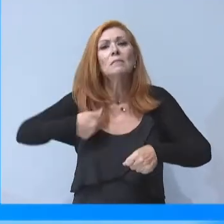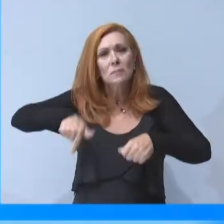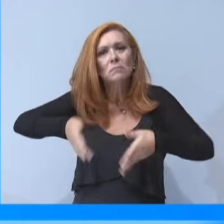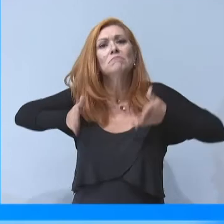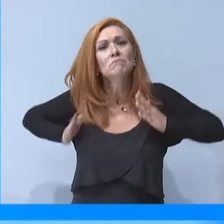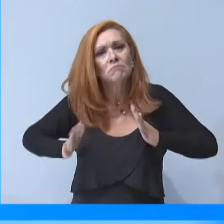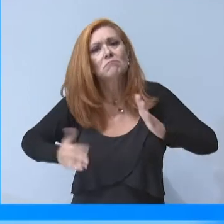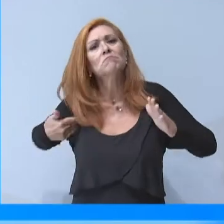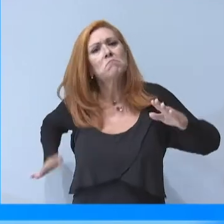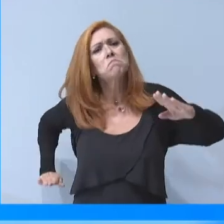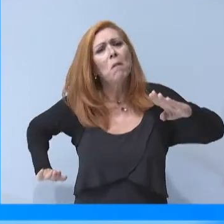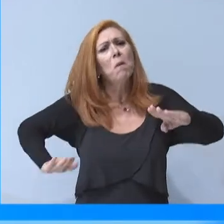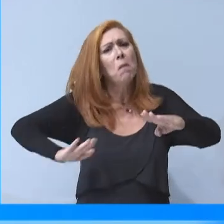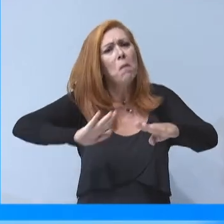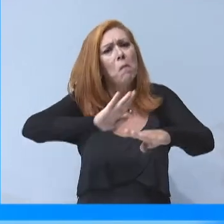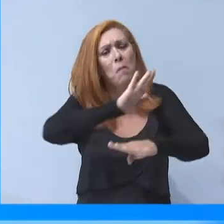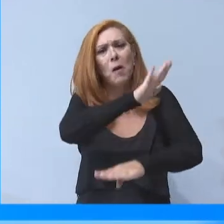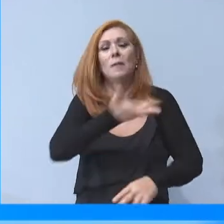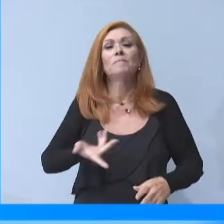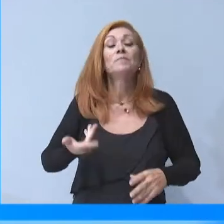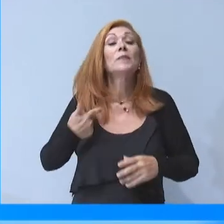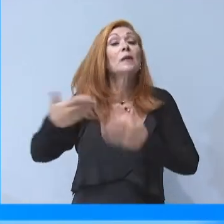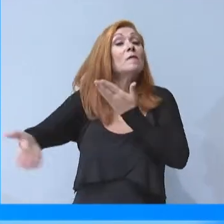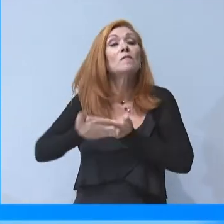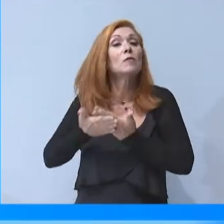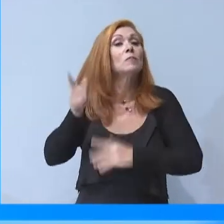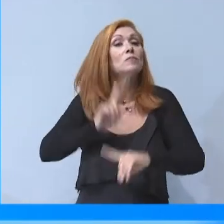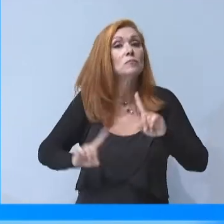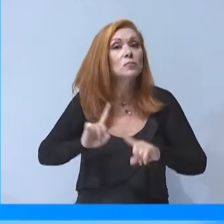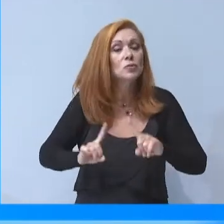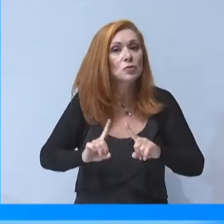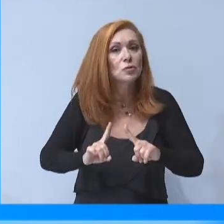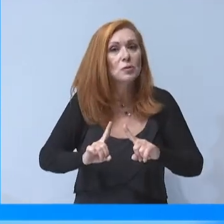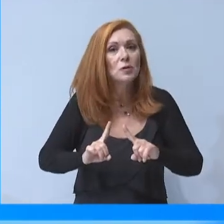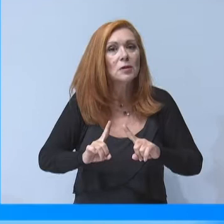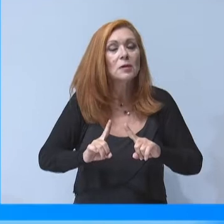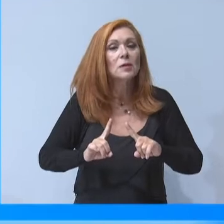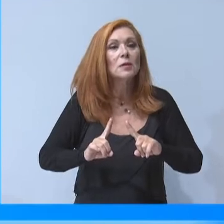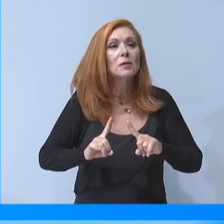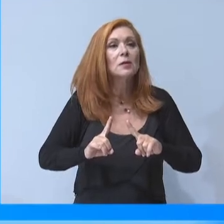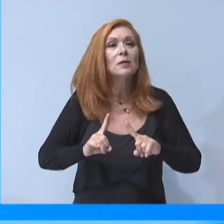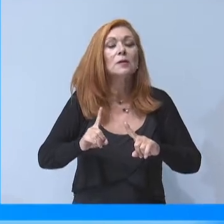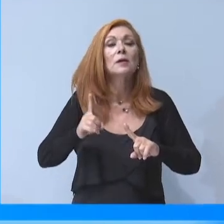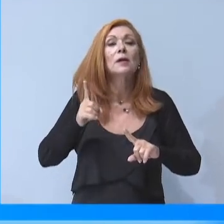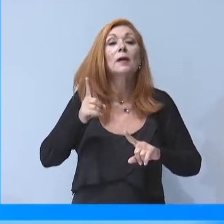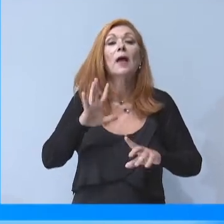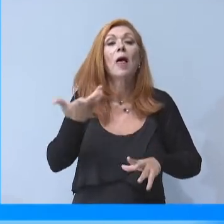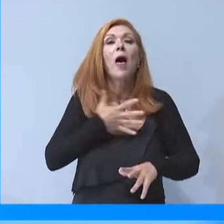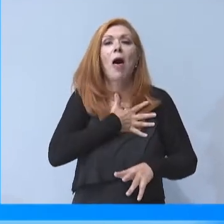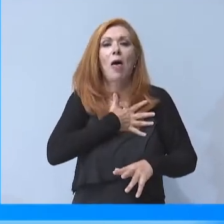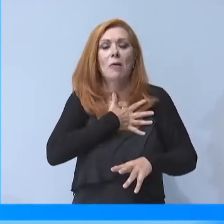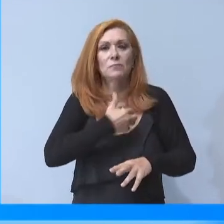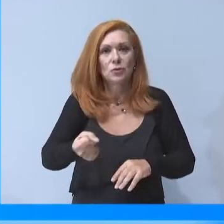πιο ψηλά, πιο μπροστά. Σύμμαχή μας στην πορεία αυτή είναι η άιλη δύναμη που συμπυκνώνεται στη λέξη εμπιστοσύνη